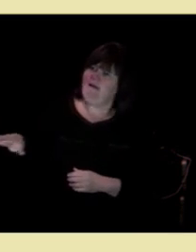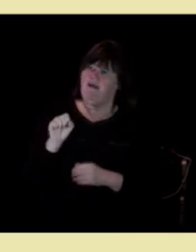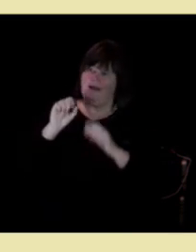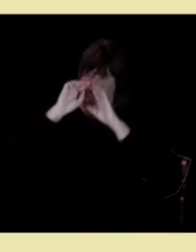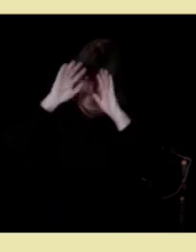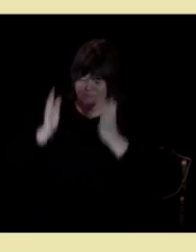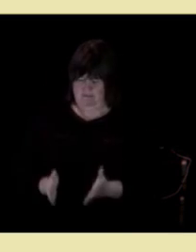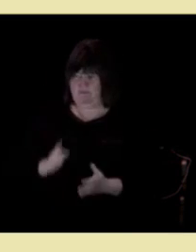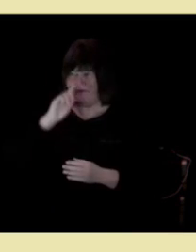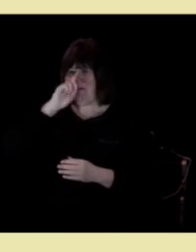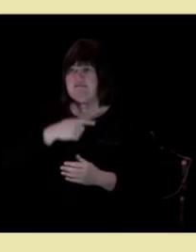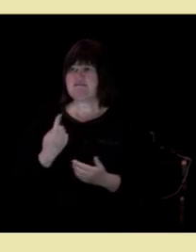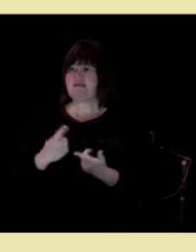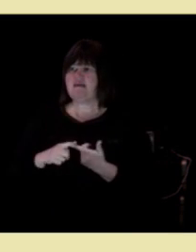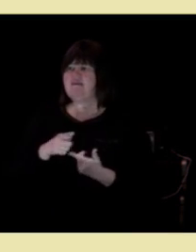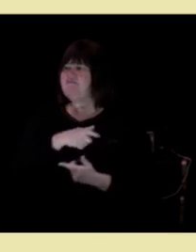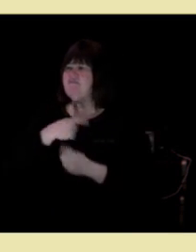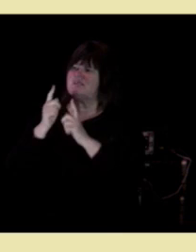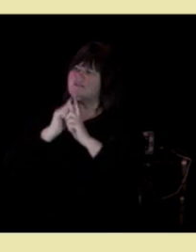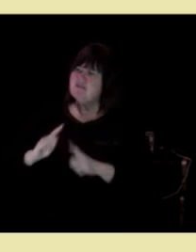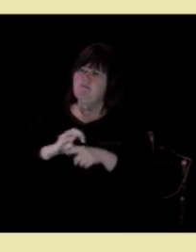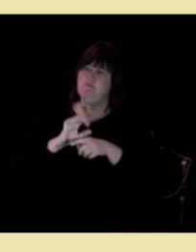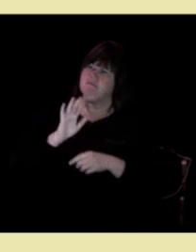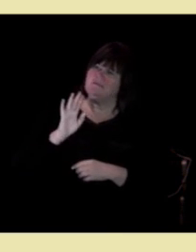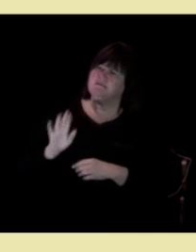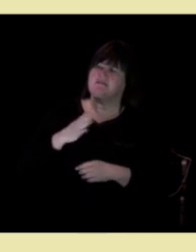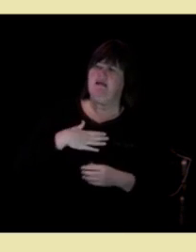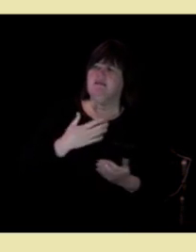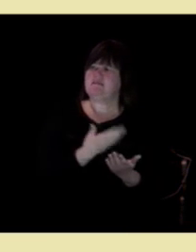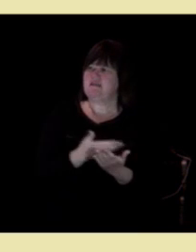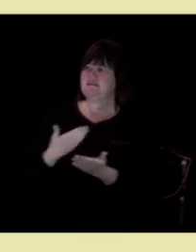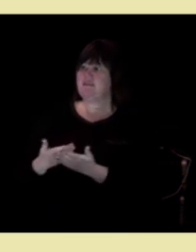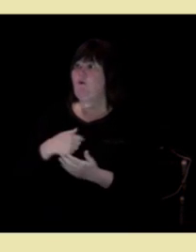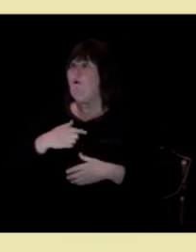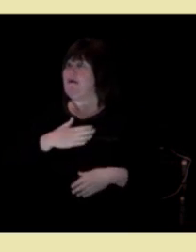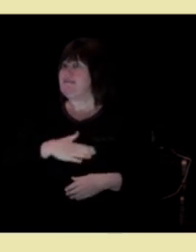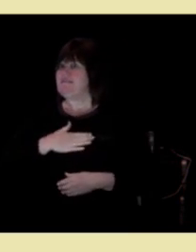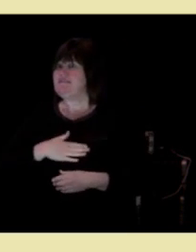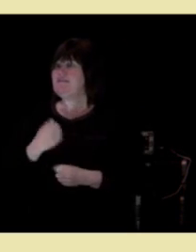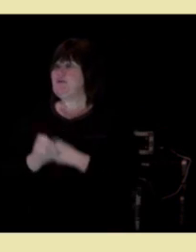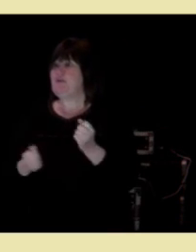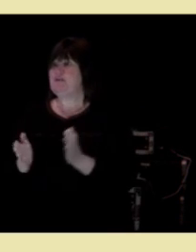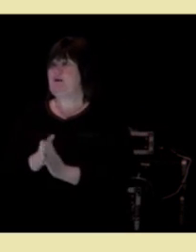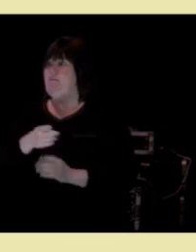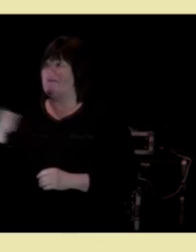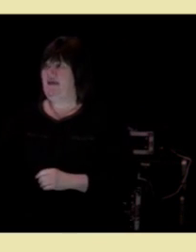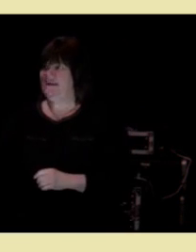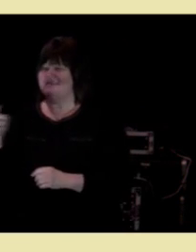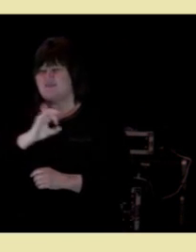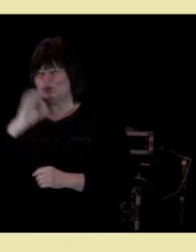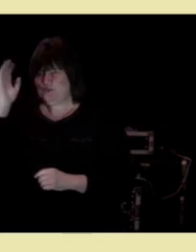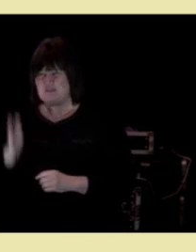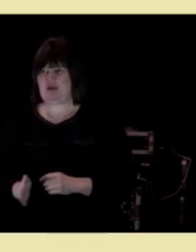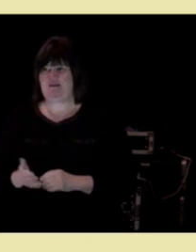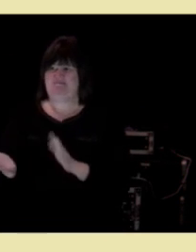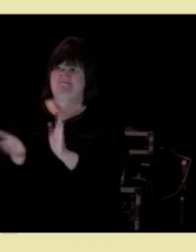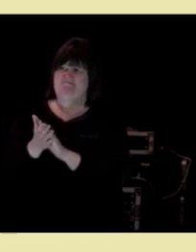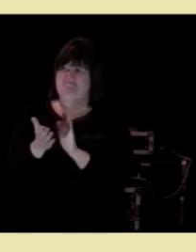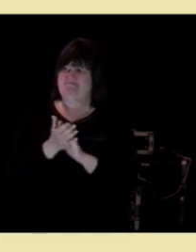skape pasientens helsetjeneste og jeg gleder meg veldig til å gjøre det sammen med dere. Tusen takk. Takk. Takk.